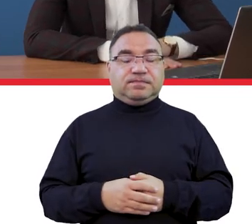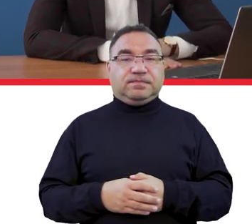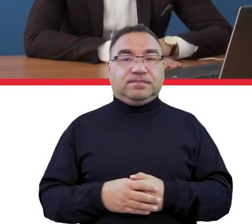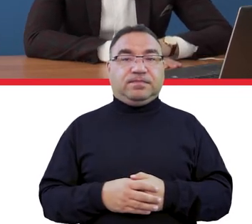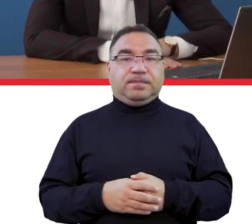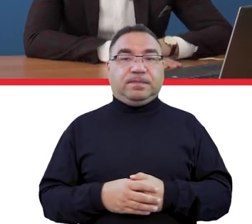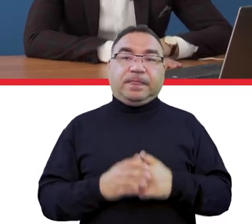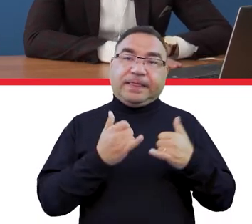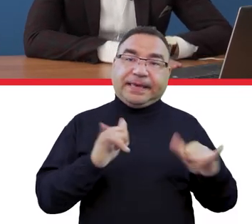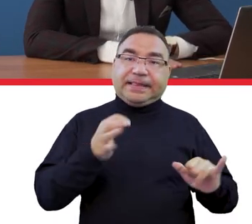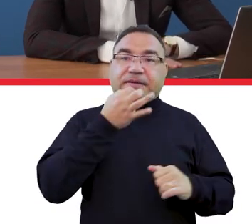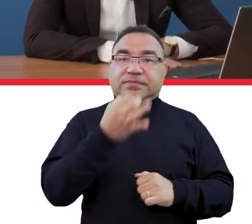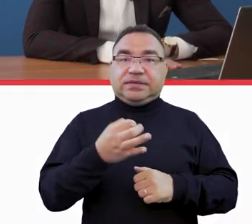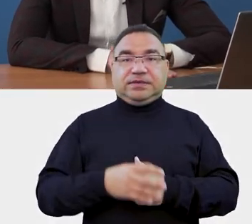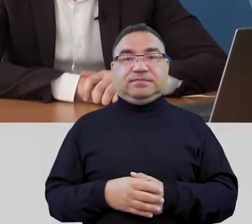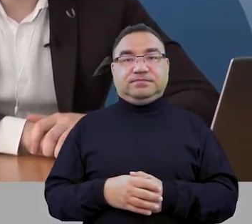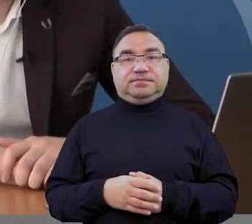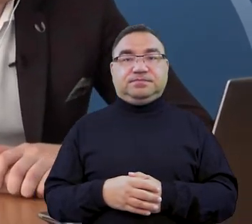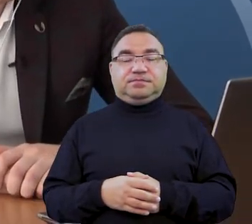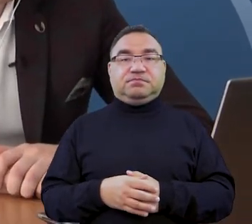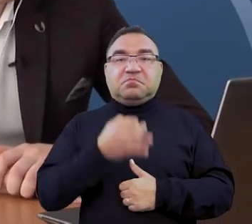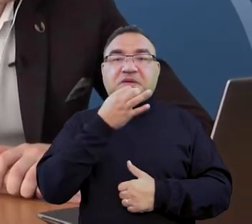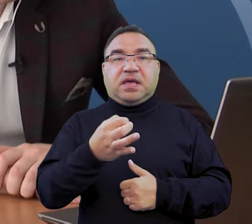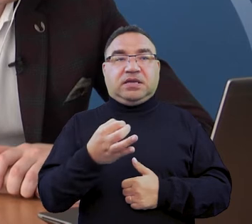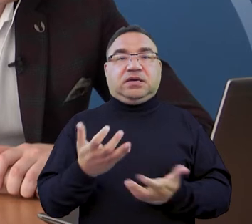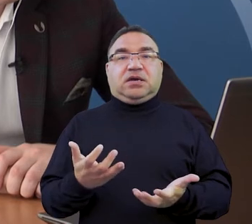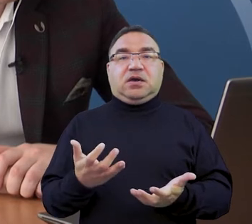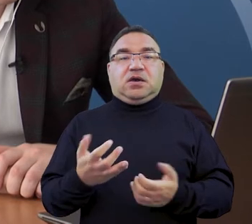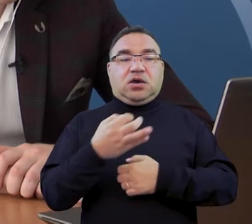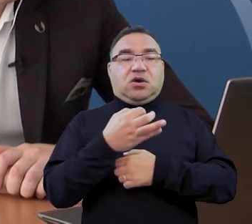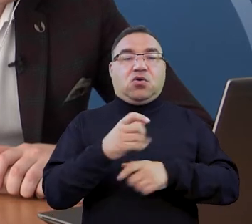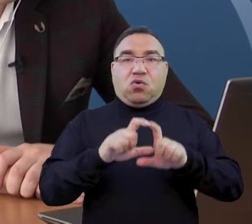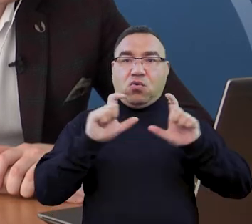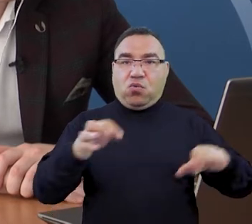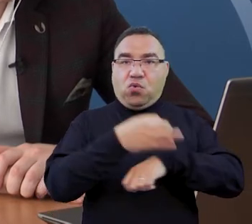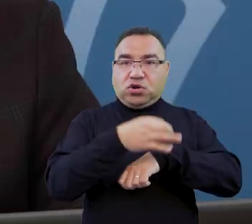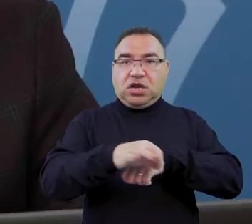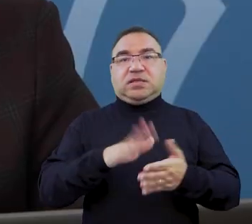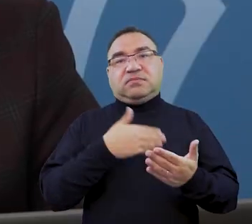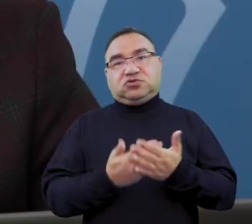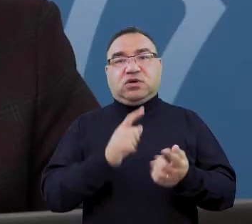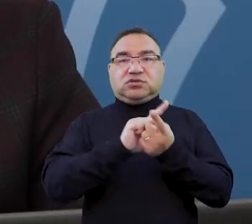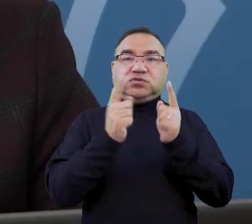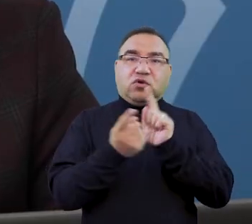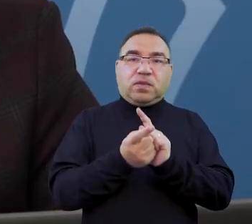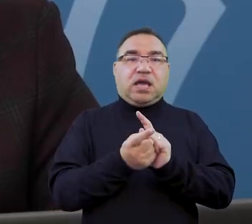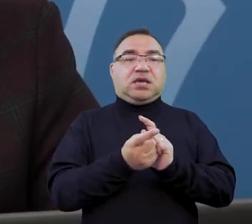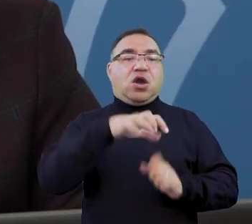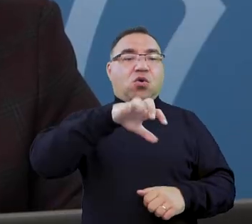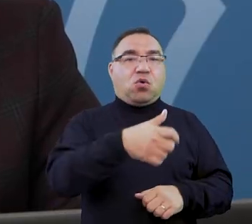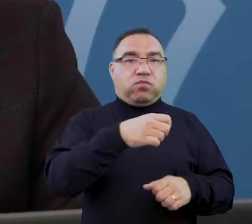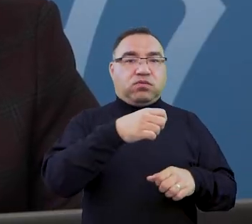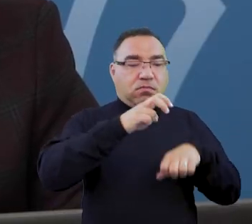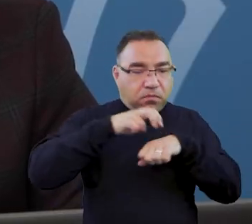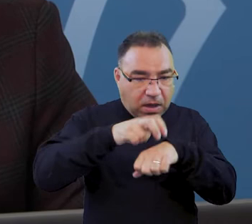I następne pytanie. Dlaczego na uczelniach mogą być organizowane spotkania takie jak NKN dotyczące uczelni badawczych,